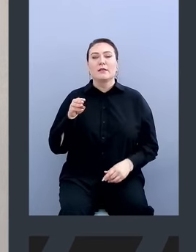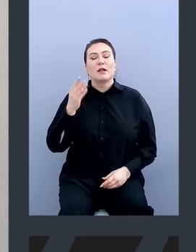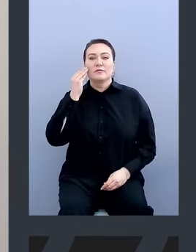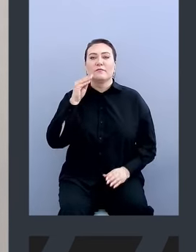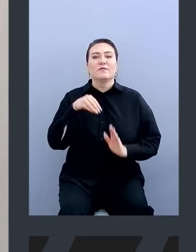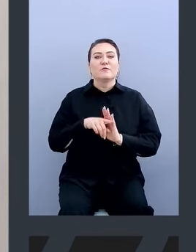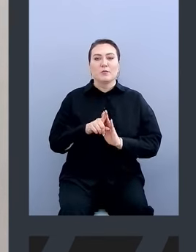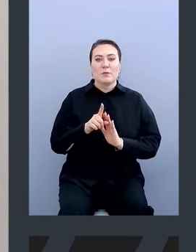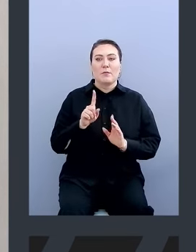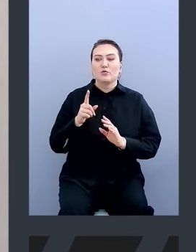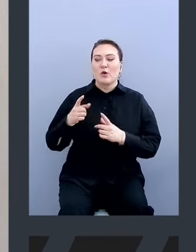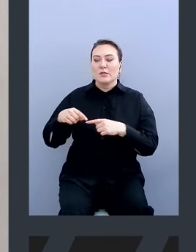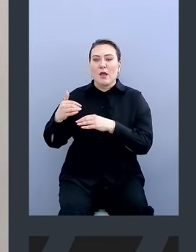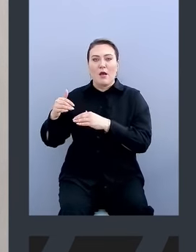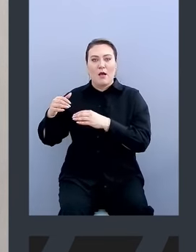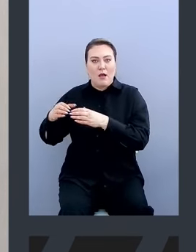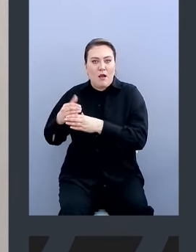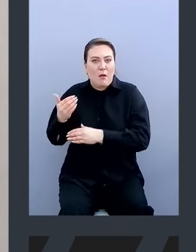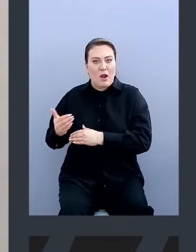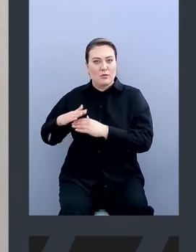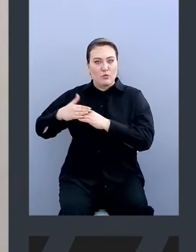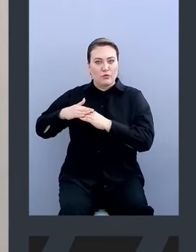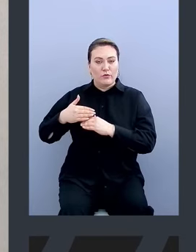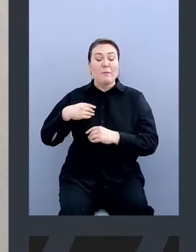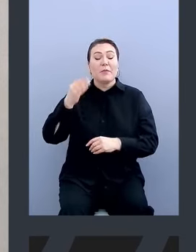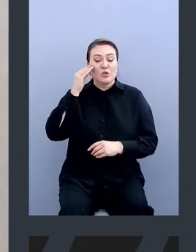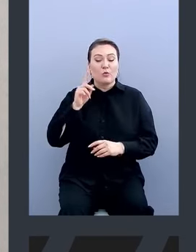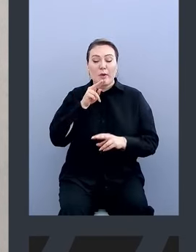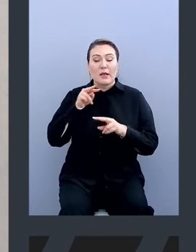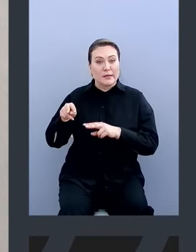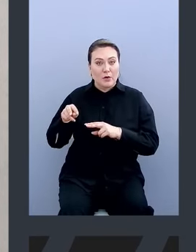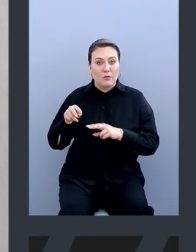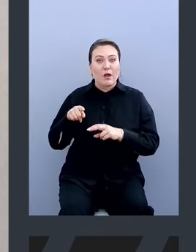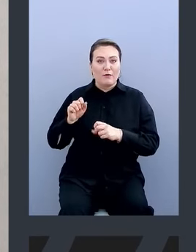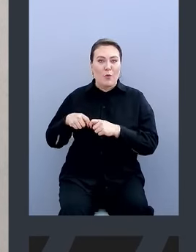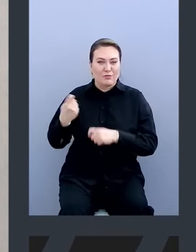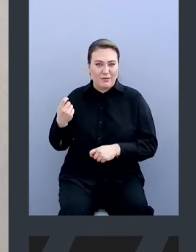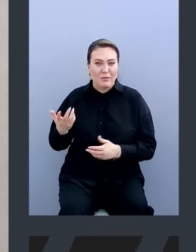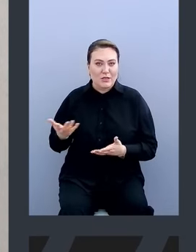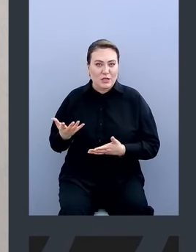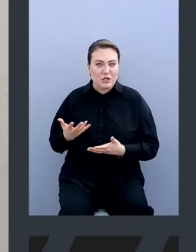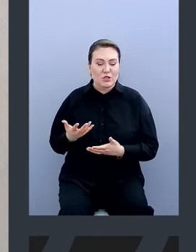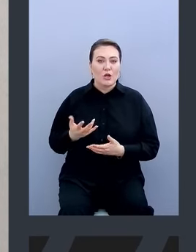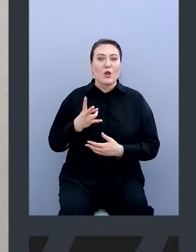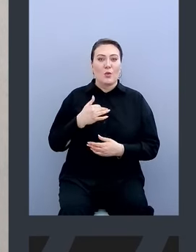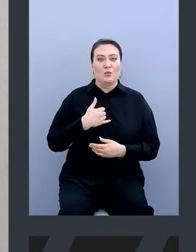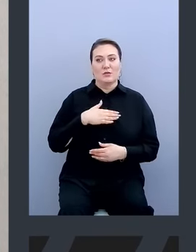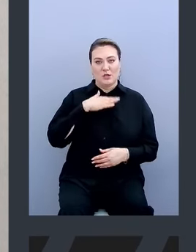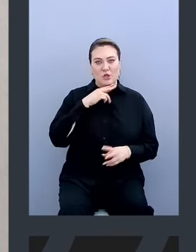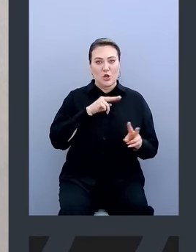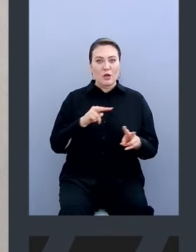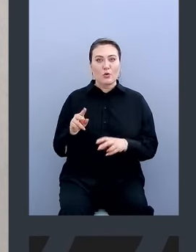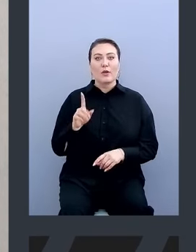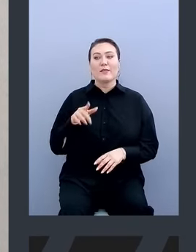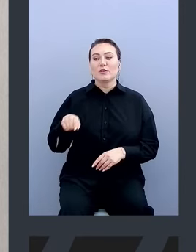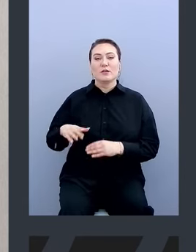состоит? том, что с корпоративным устройством мы считаем, что его контролируем. Конечно, его можно пробить, но у нас достаточный контроль, и что